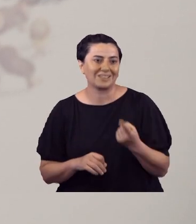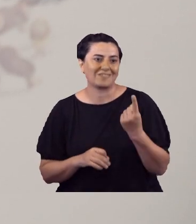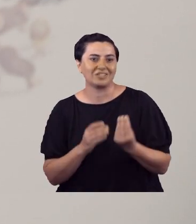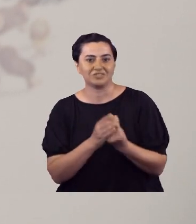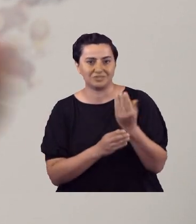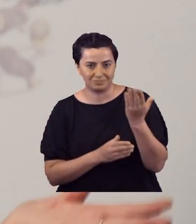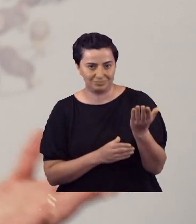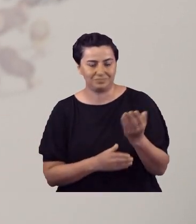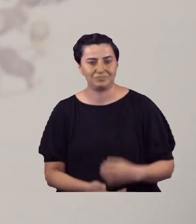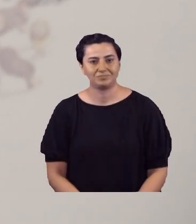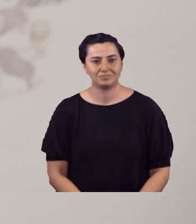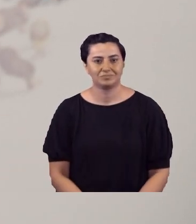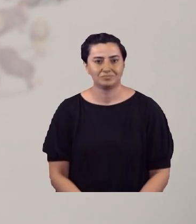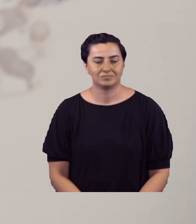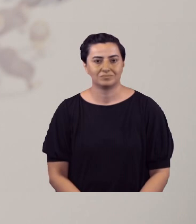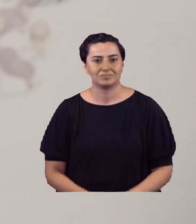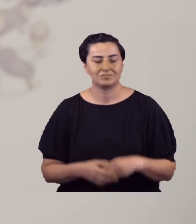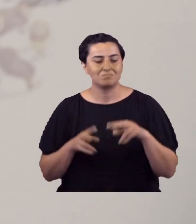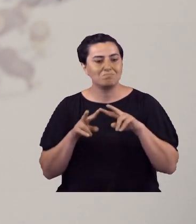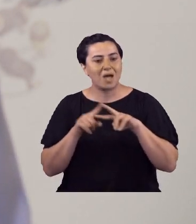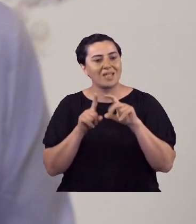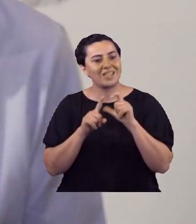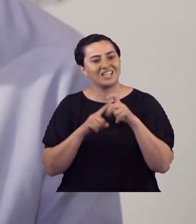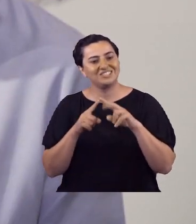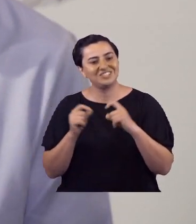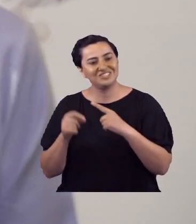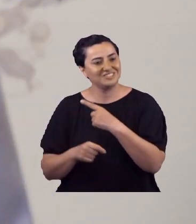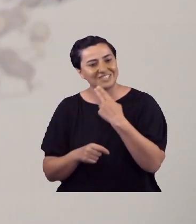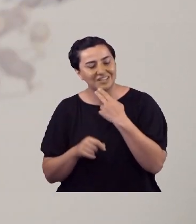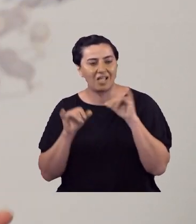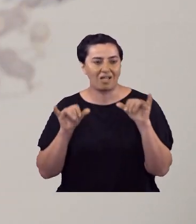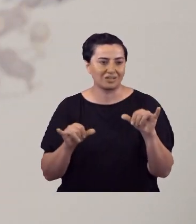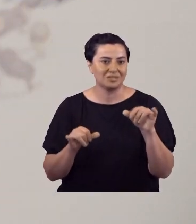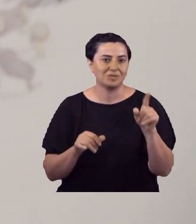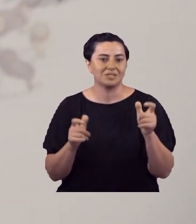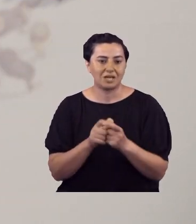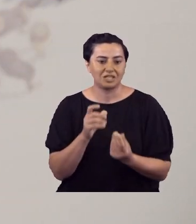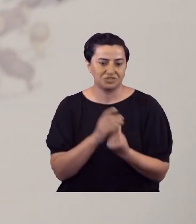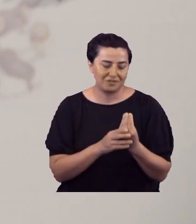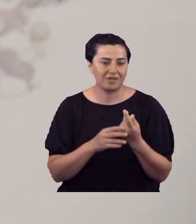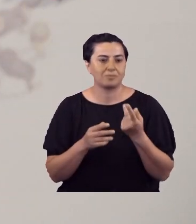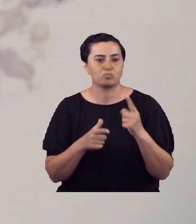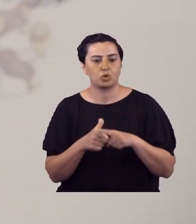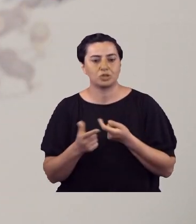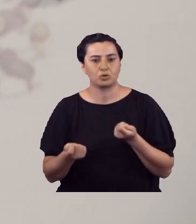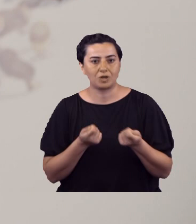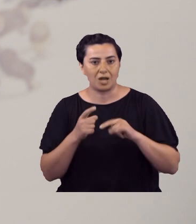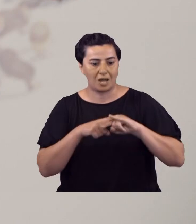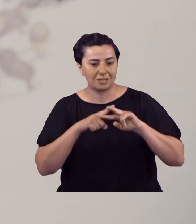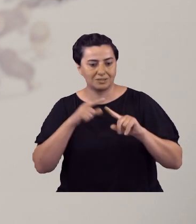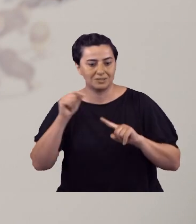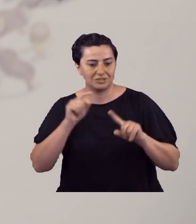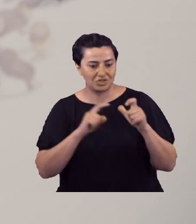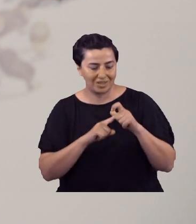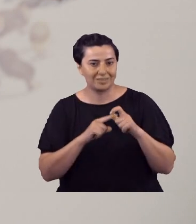gerçekleştiriyorlar onlar da aslında malenci kadınlar gibi. Hem derneğin kurucusu hem de projenin koordinatörü Hatice